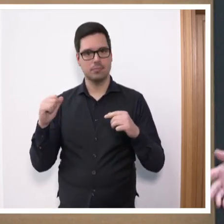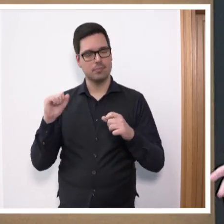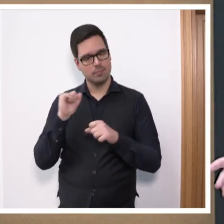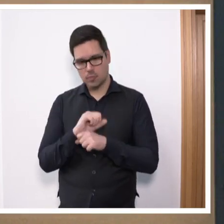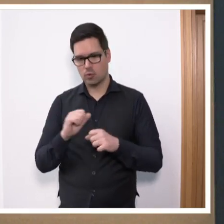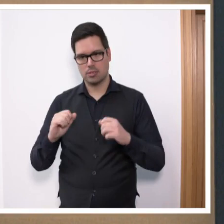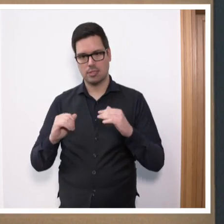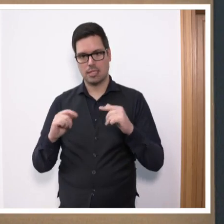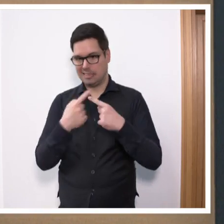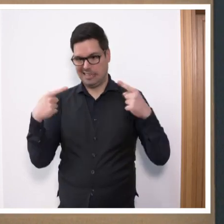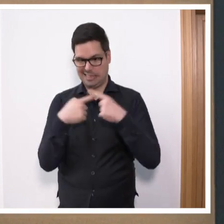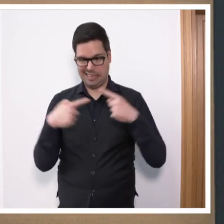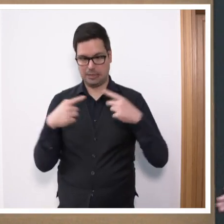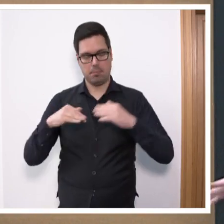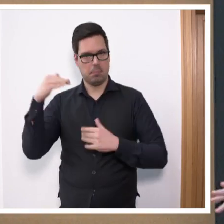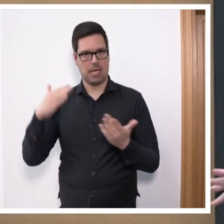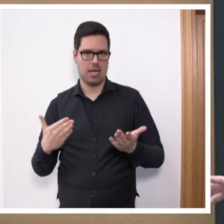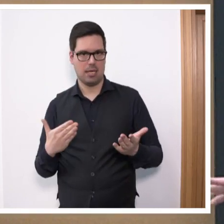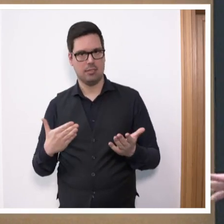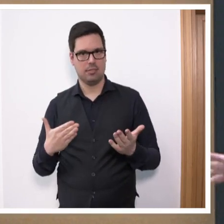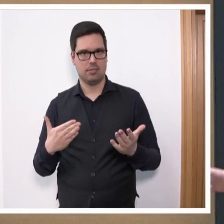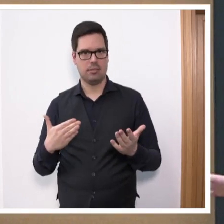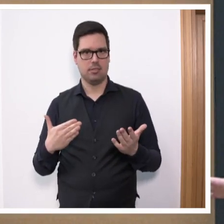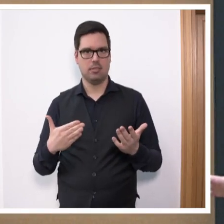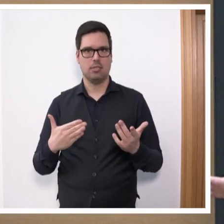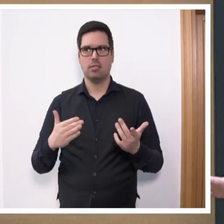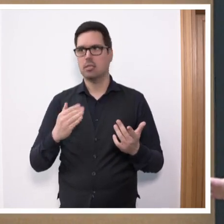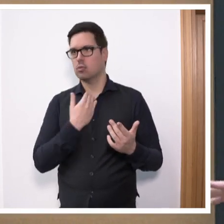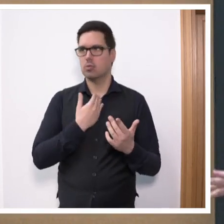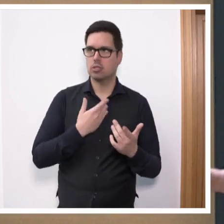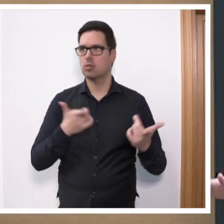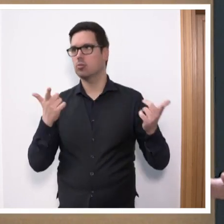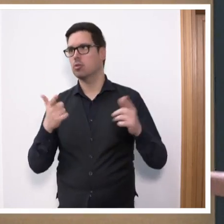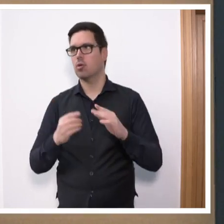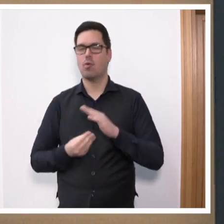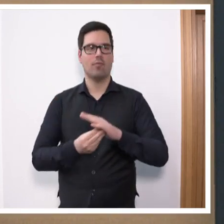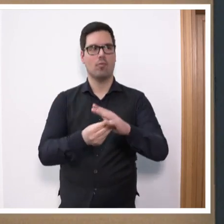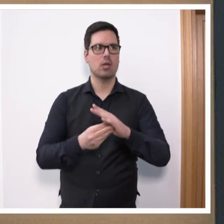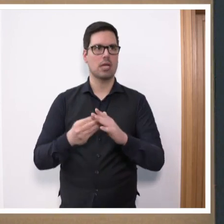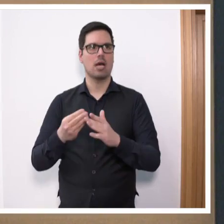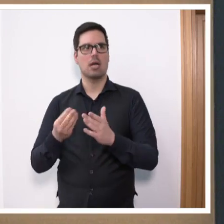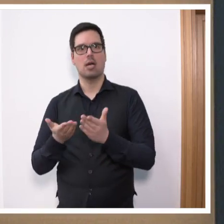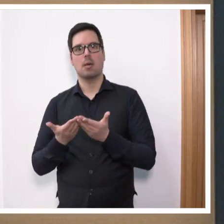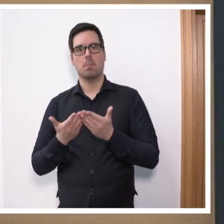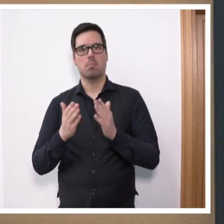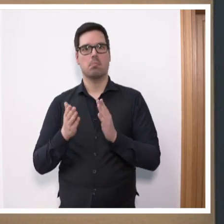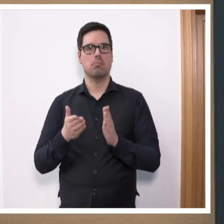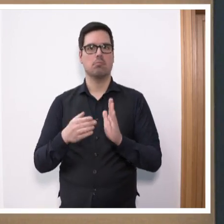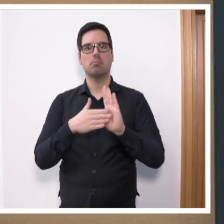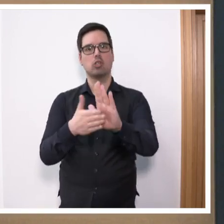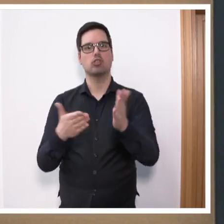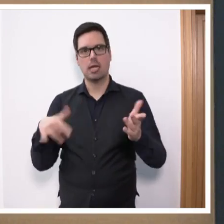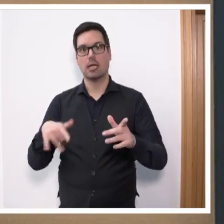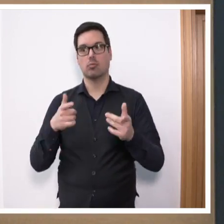gestiegen zu sein. Ich lasse die Punkte lange Ungewissheit bis zum Vöderbescheid außen vor. Ich lasse außen vor, dass der Fahrplan noch